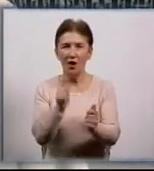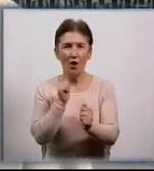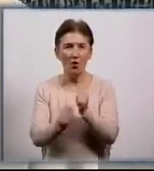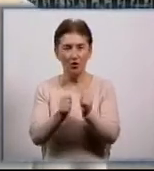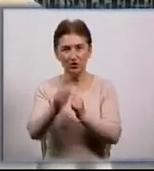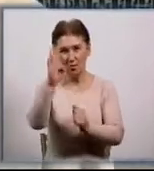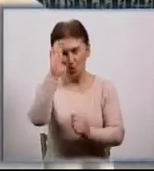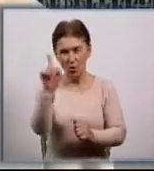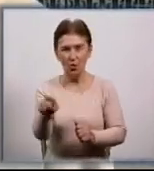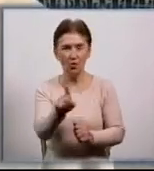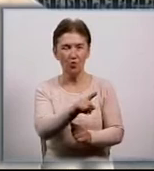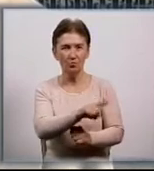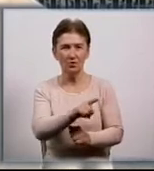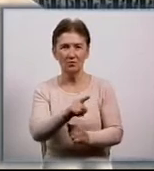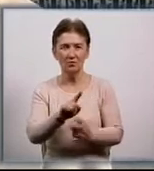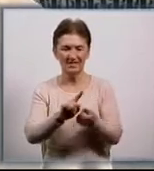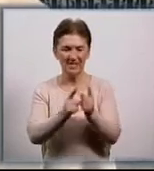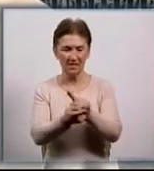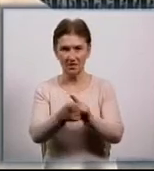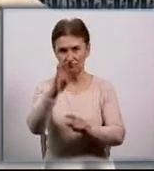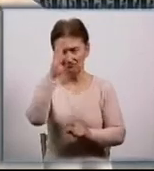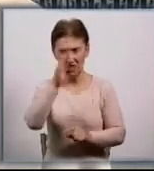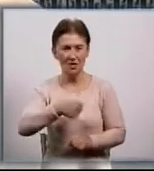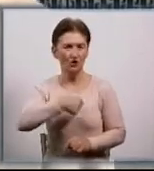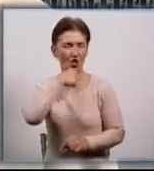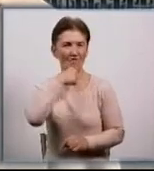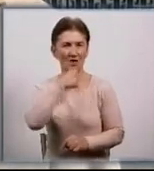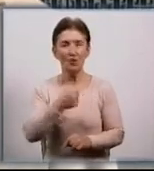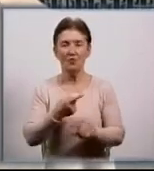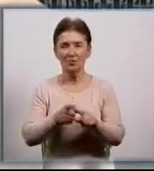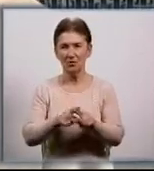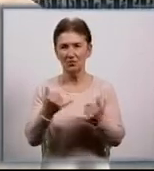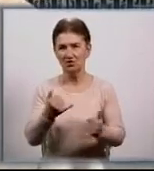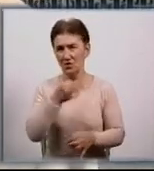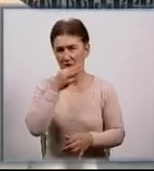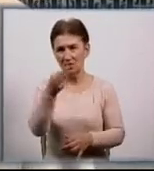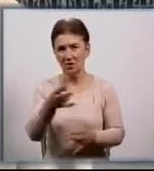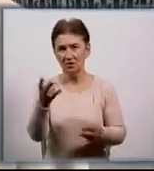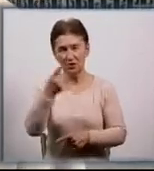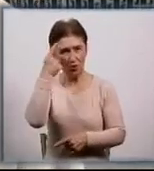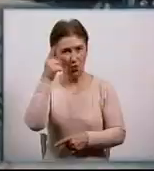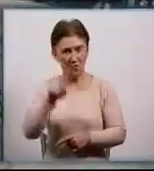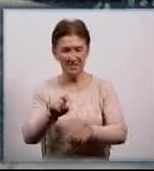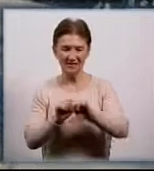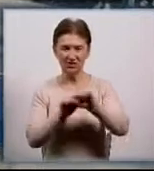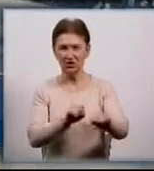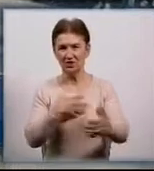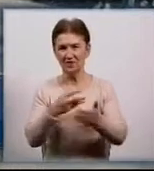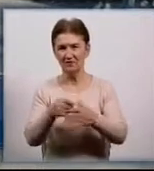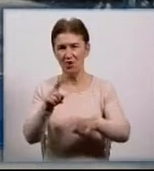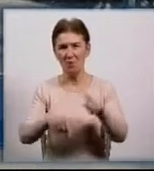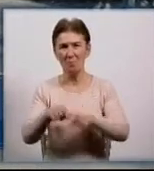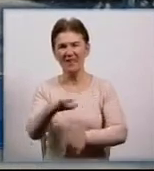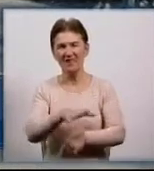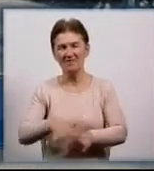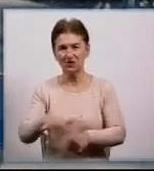хлопцю стати справжнім чоловіком. І, як сьогодні було сказано, потрібно вміти защищати своїх батьківщин. Ми зараз направляємо